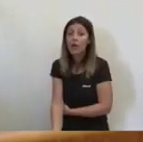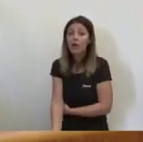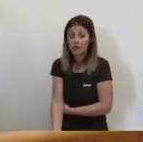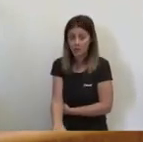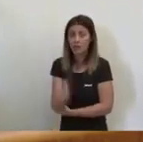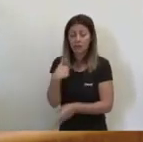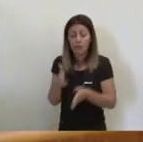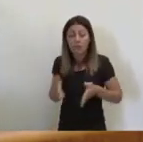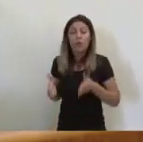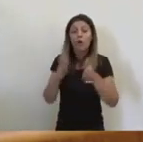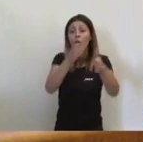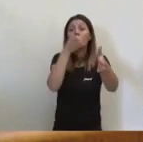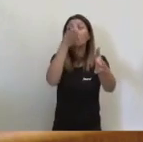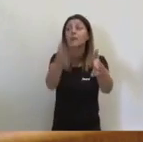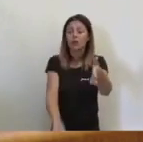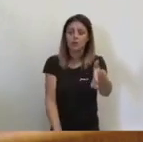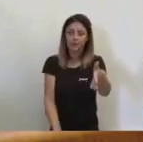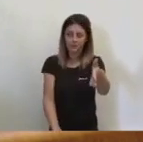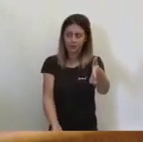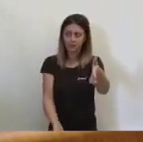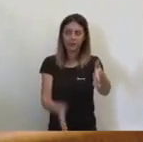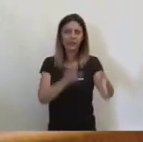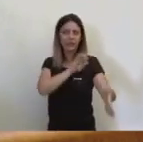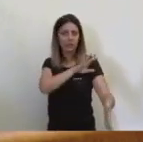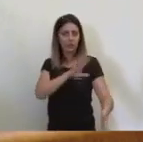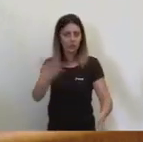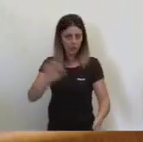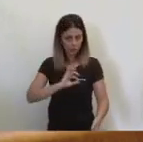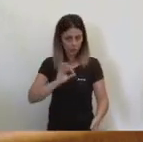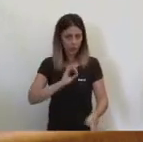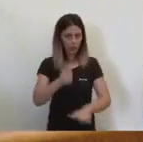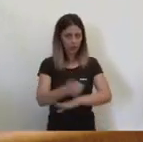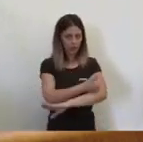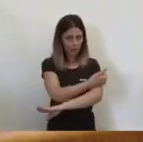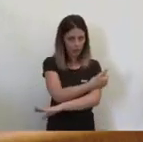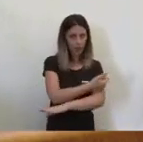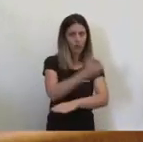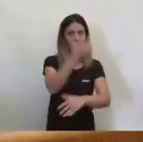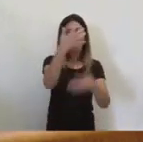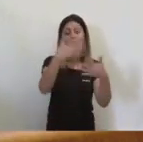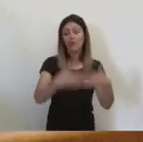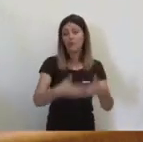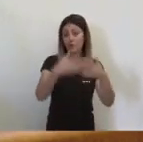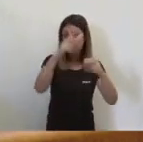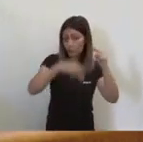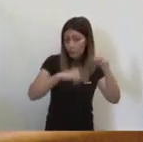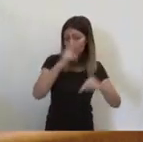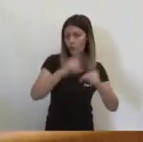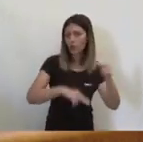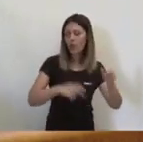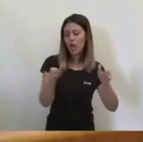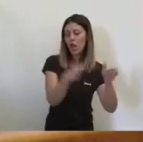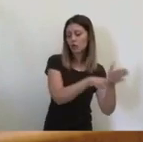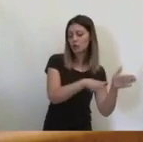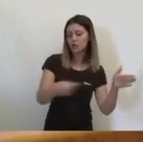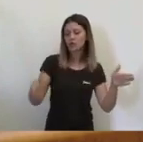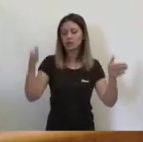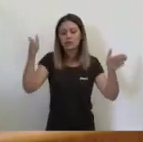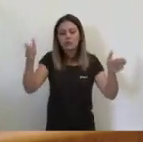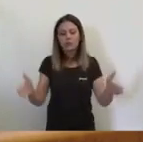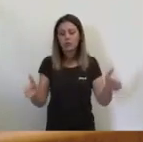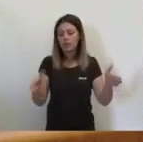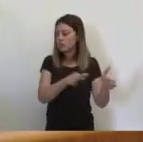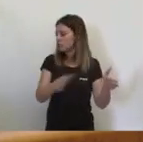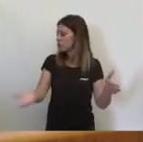van en el bon camí. Senyor diputat de Ciudadanos i senyor diputat d'Infraestructures he parlat amb vostè més en una setmana que amb l